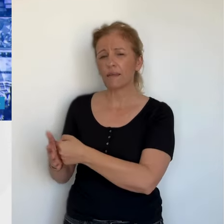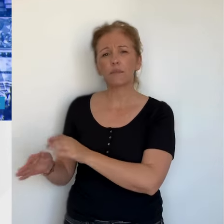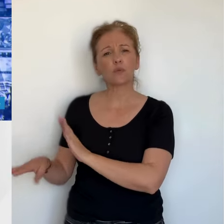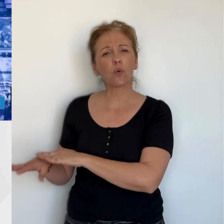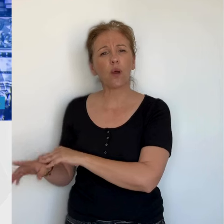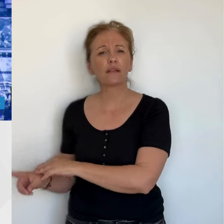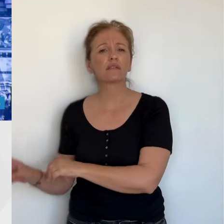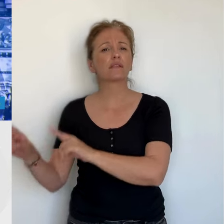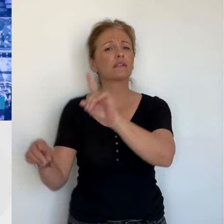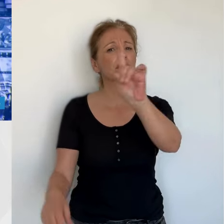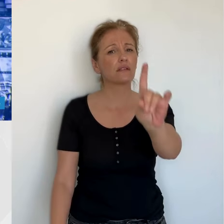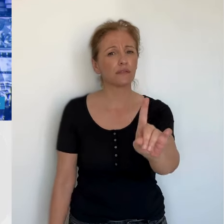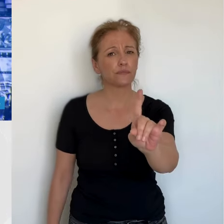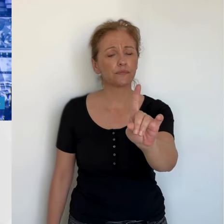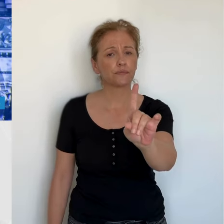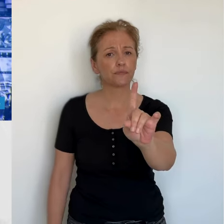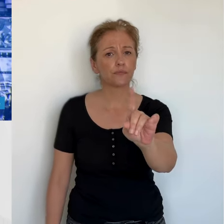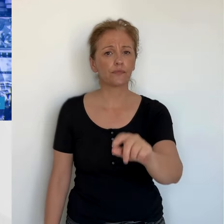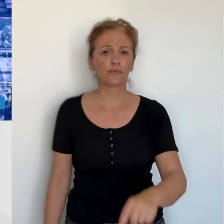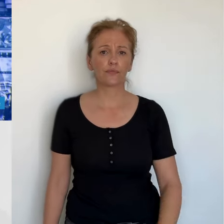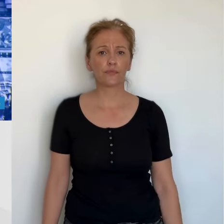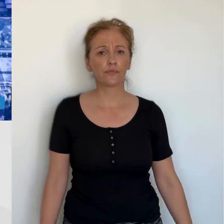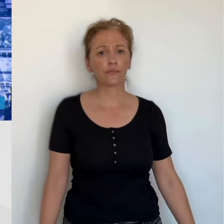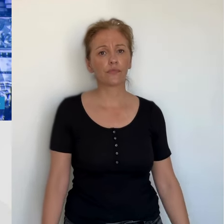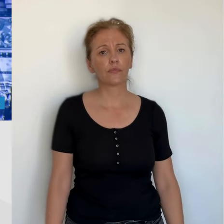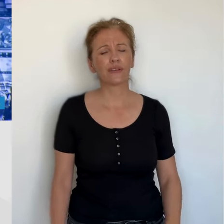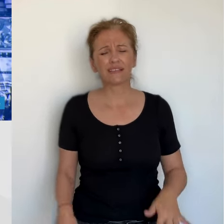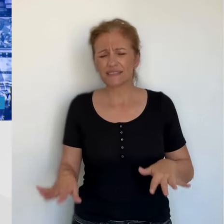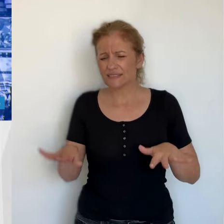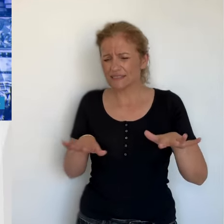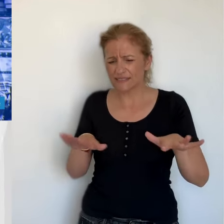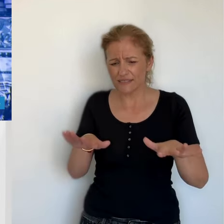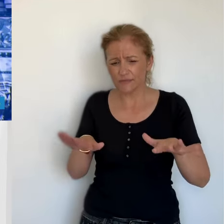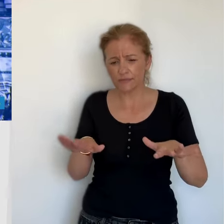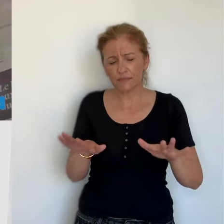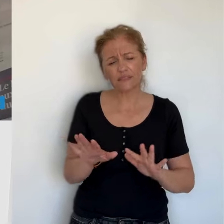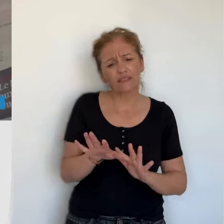le second tour d'une élection législative. Les précisions de Pierrick Nani.